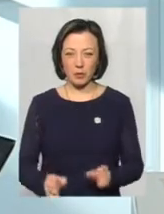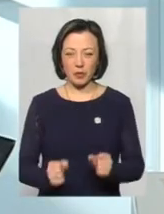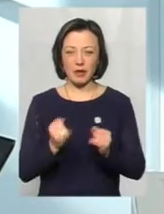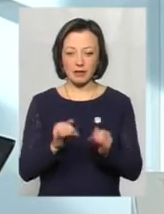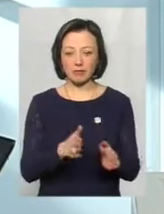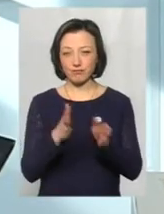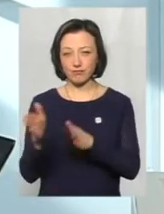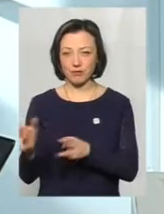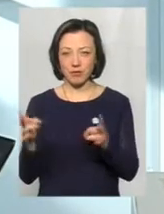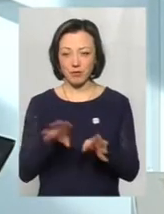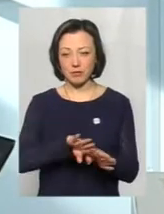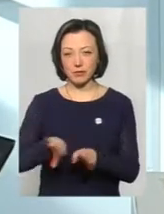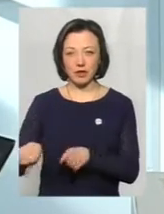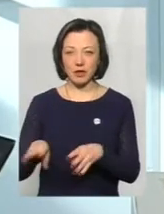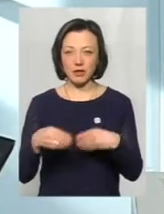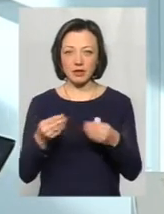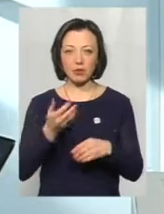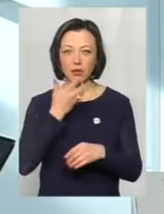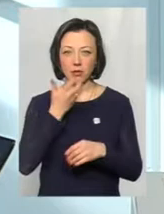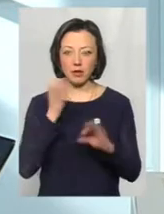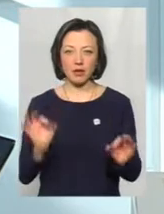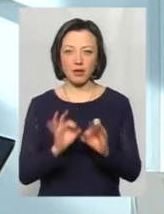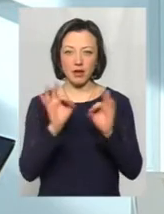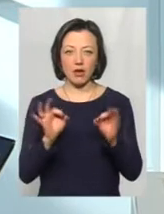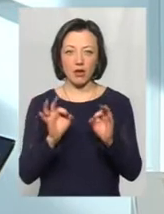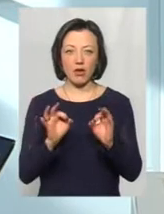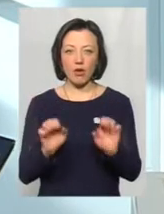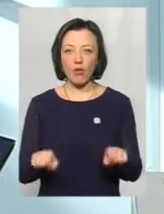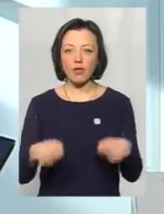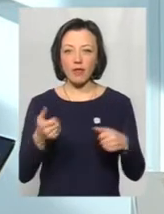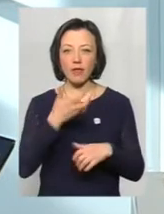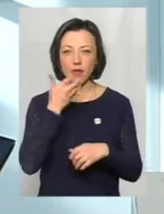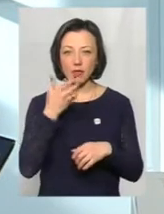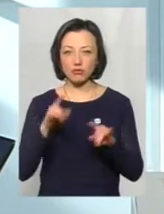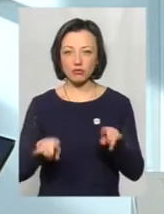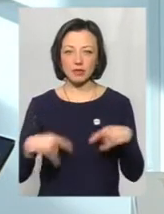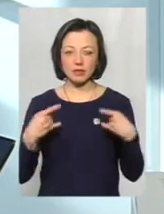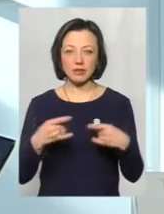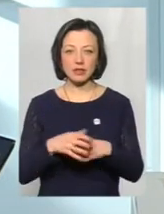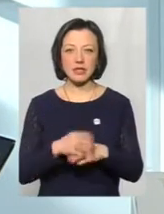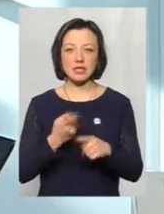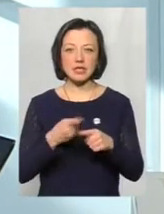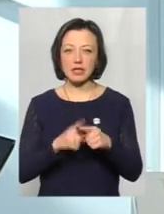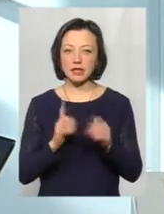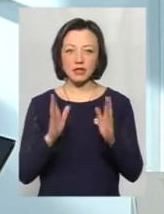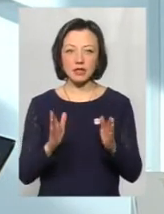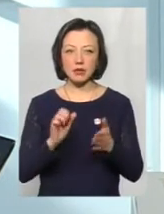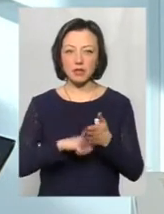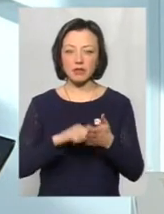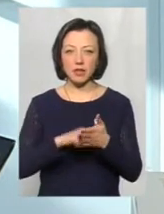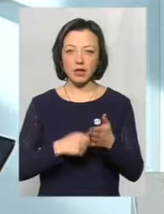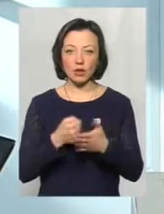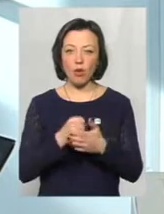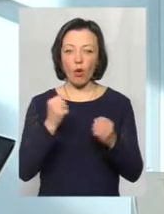відкласти, по-перше, вони не дають такого тепла, одягати більш тепліші штанці, тому що це не тільки приведе до